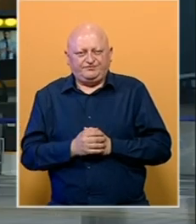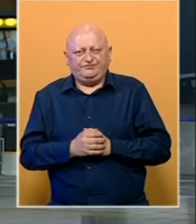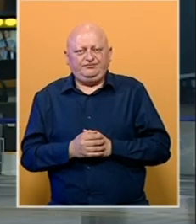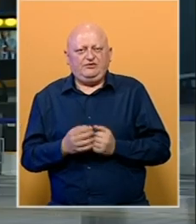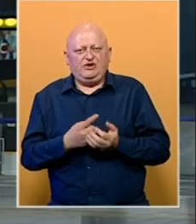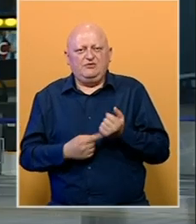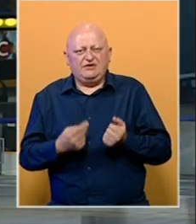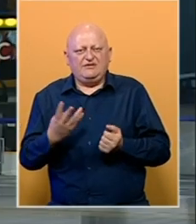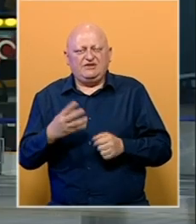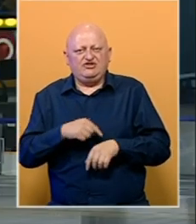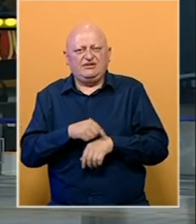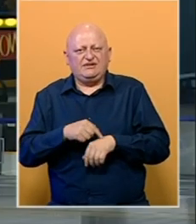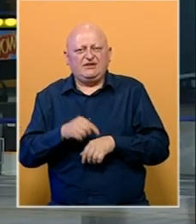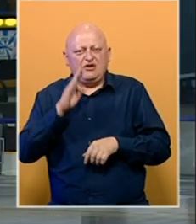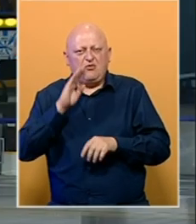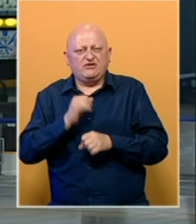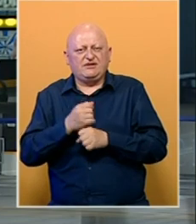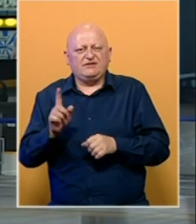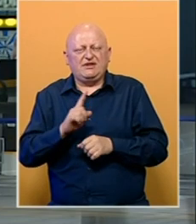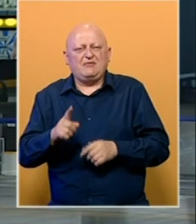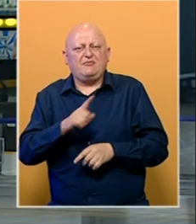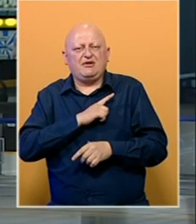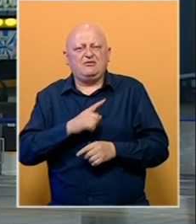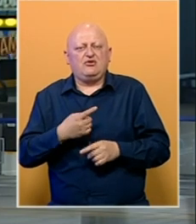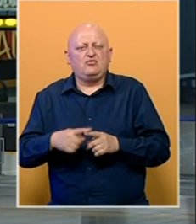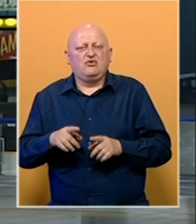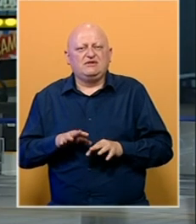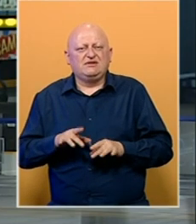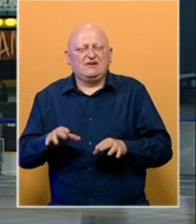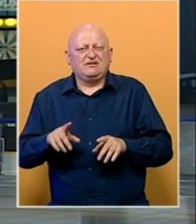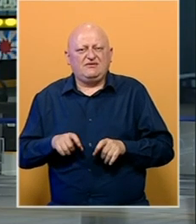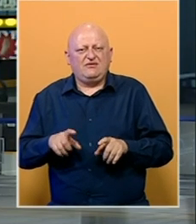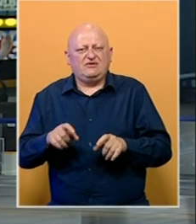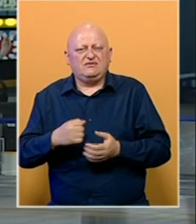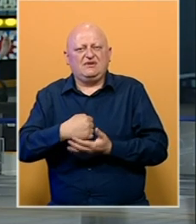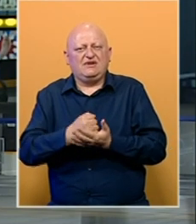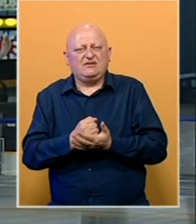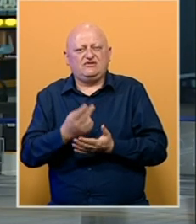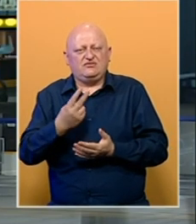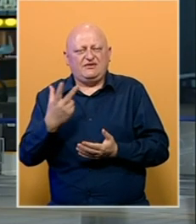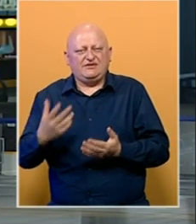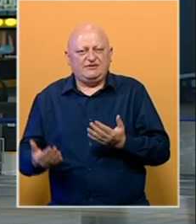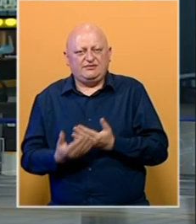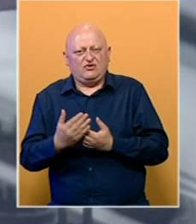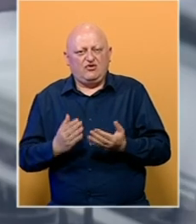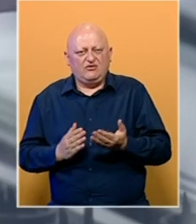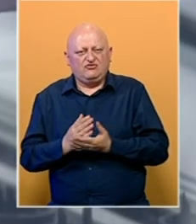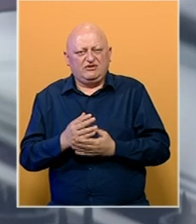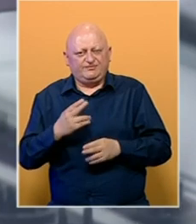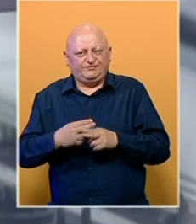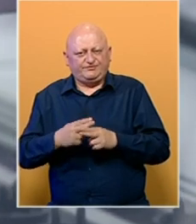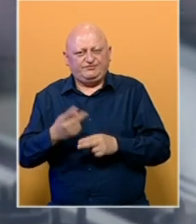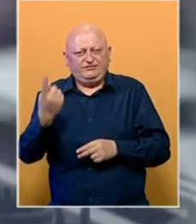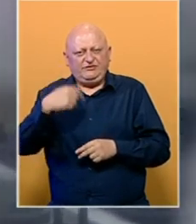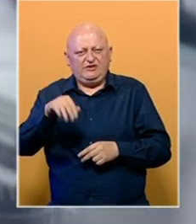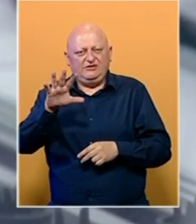U posljednja 24 časa u Bosni i Hercegovini nema preminuli kod posljedica zaraze koronavirusom. registrovano su 23 nova slučaja